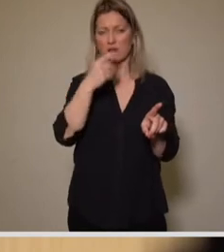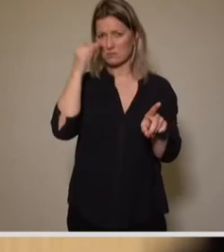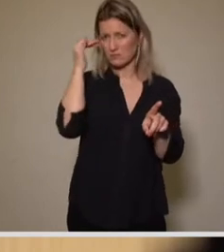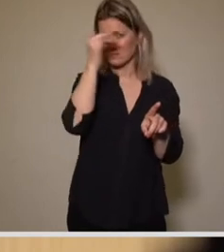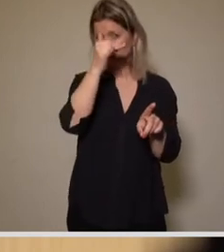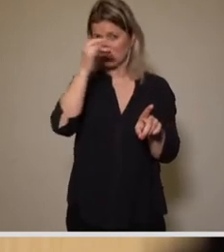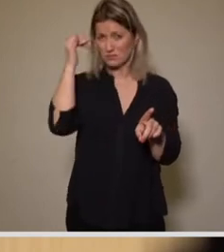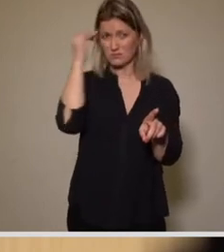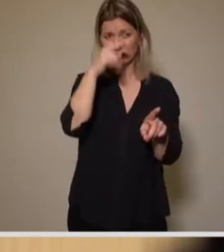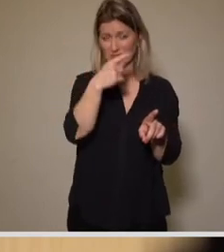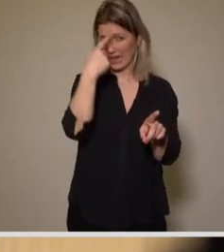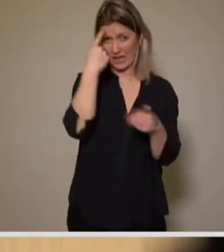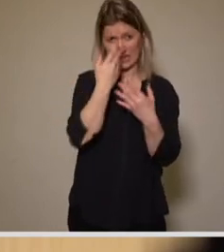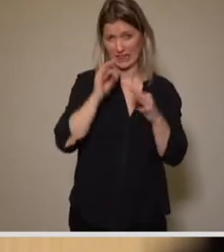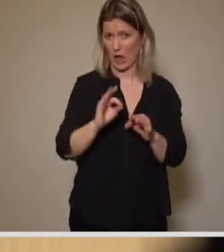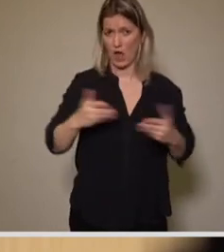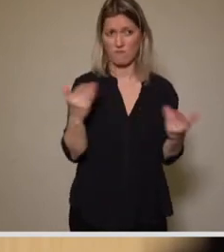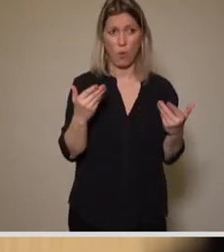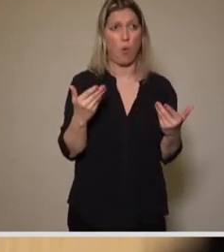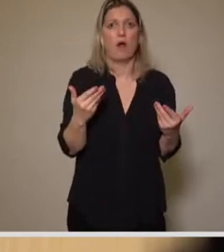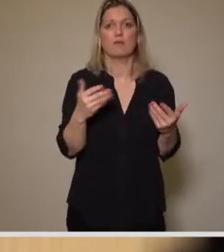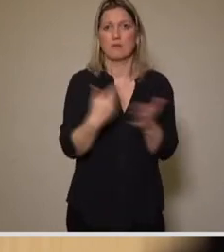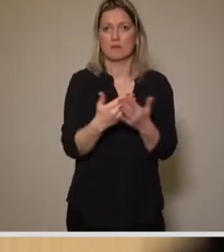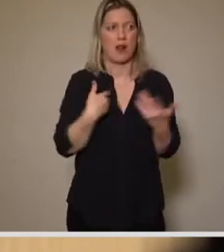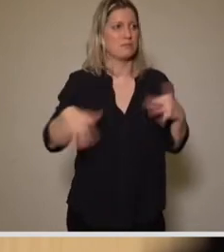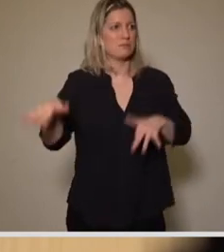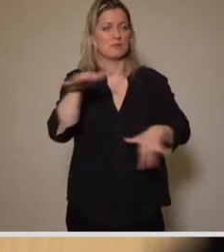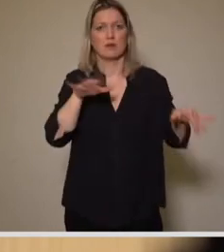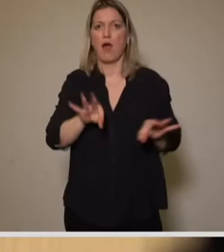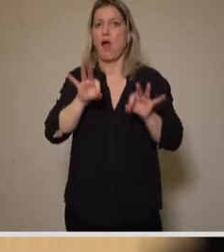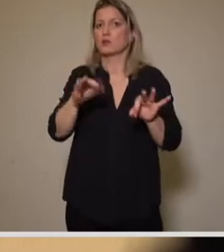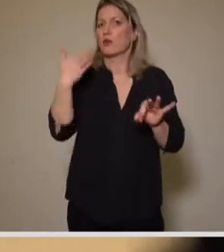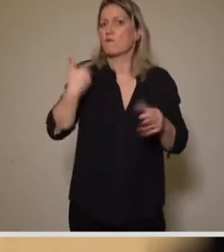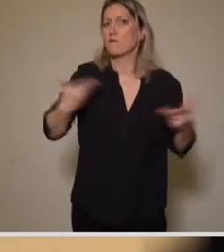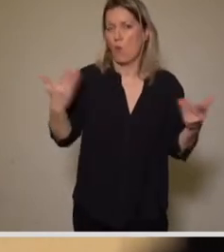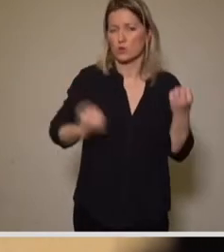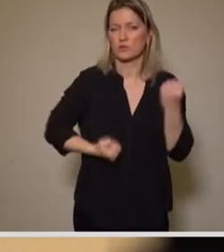zu benennen und damit zu bestimmen. Vielen Dank.